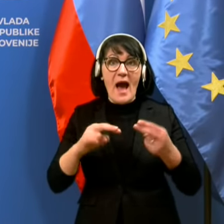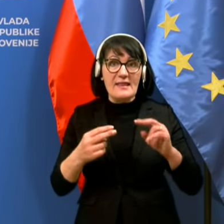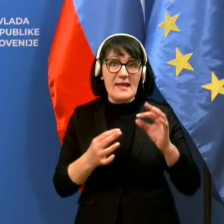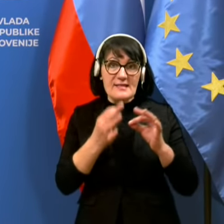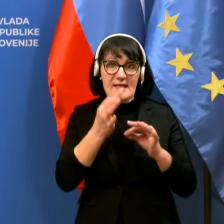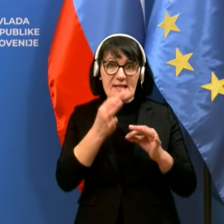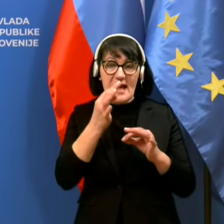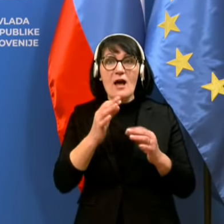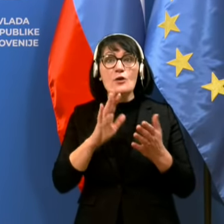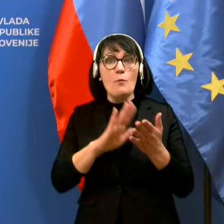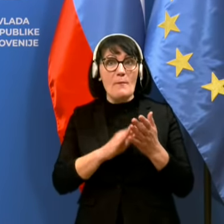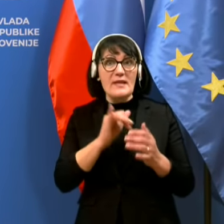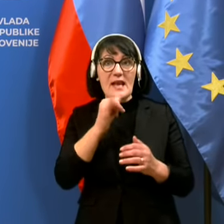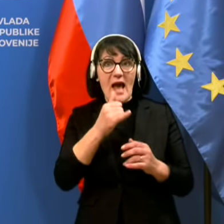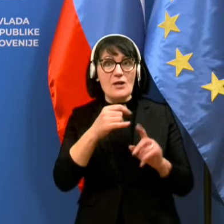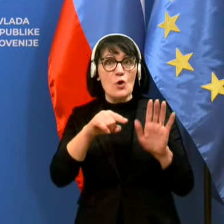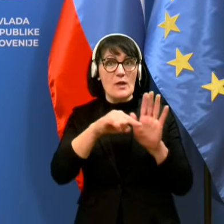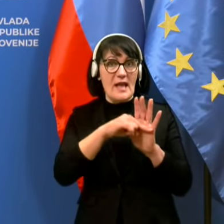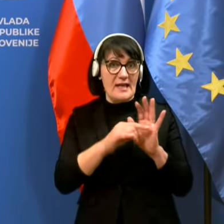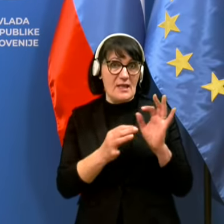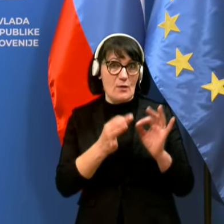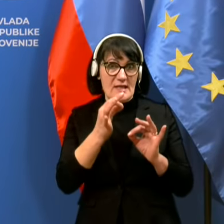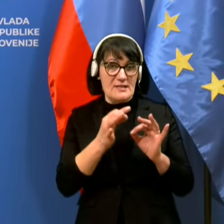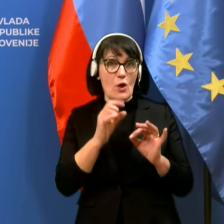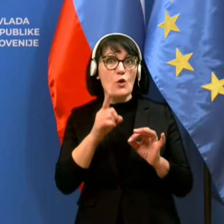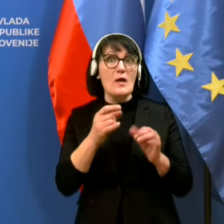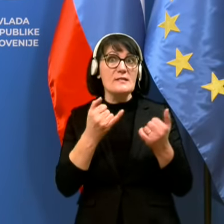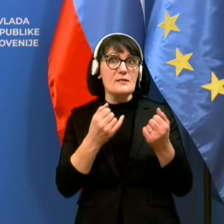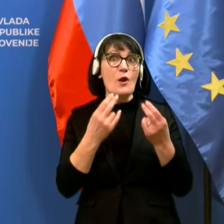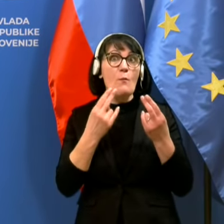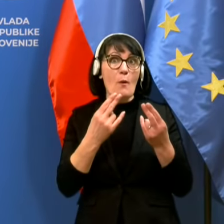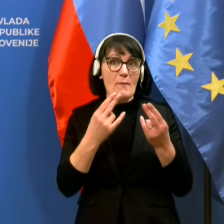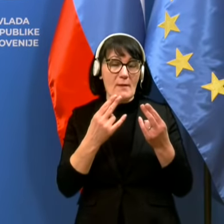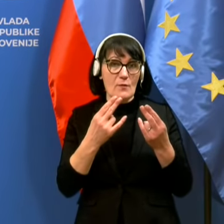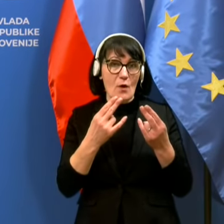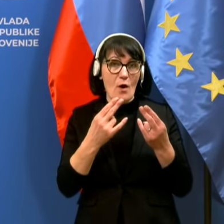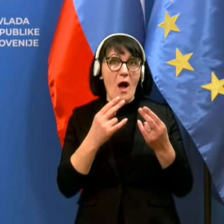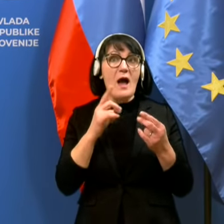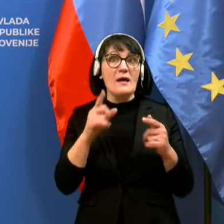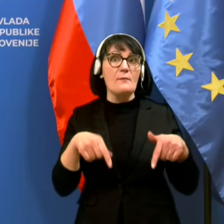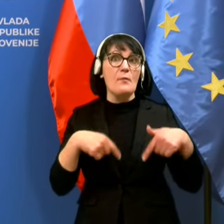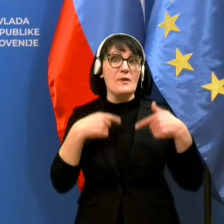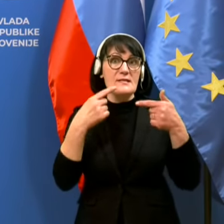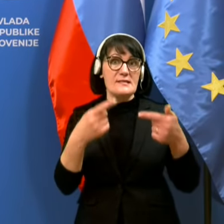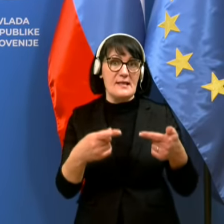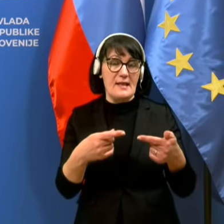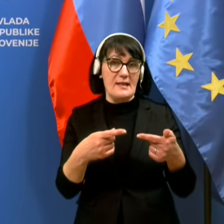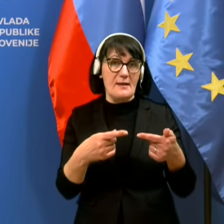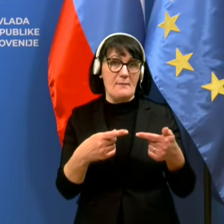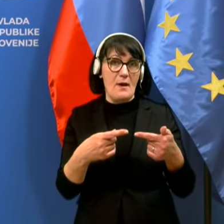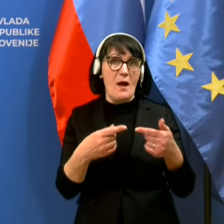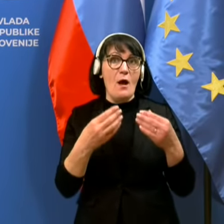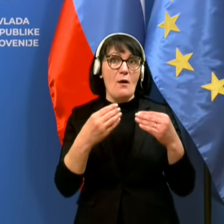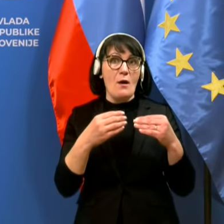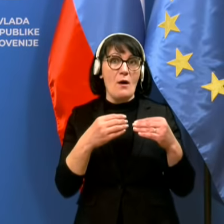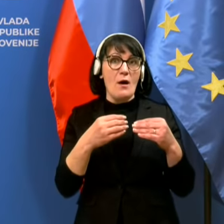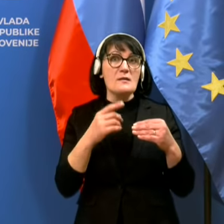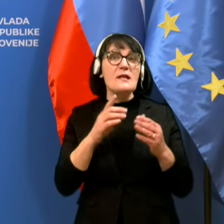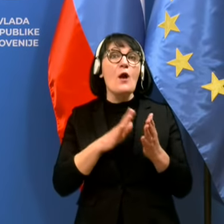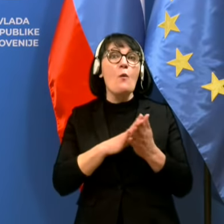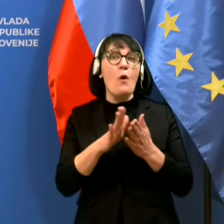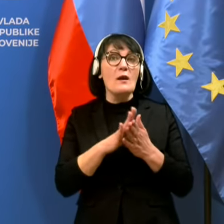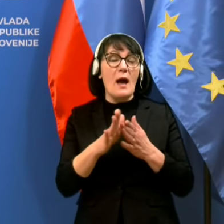pomeni lažno negativni testi. In to je zdaj zelo pomembno v kontekstu, v katerem naslednji klik, prosim, se